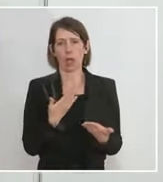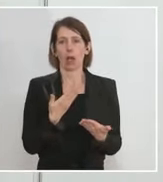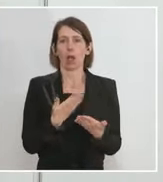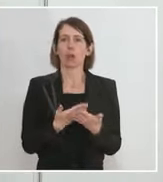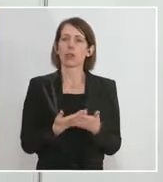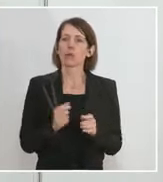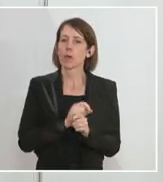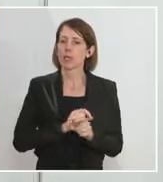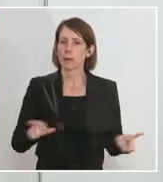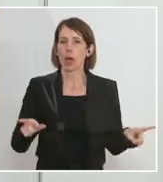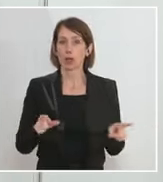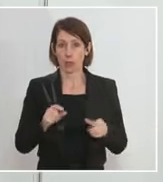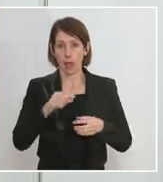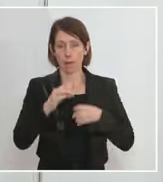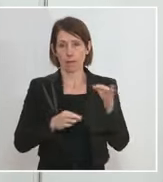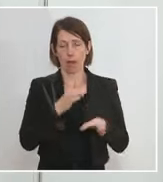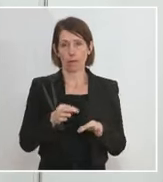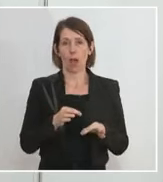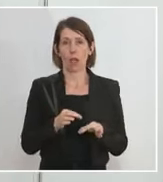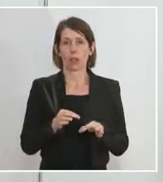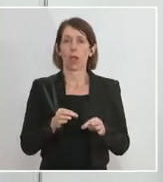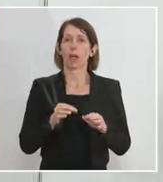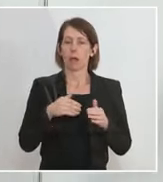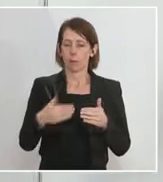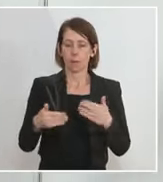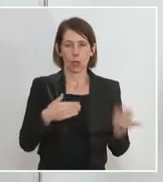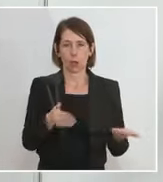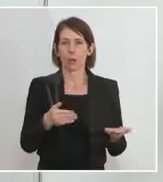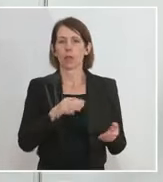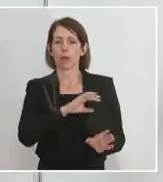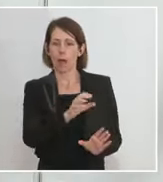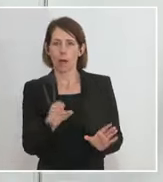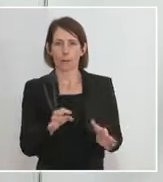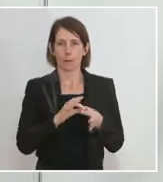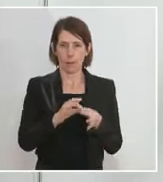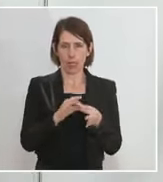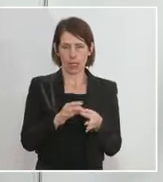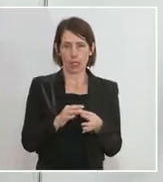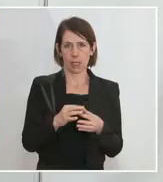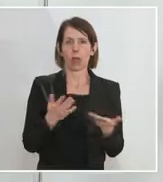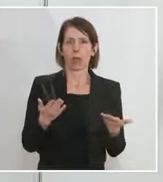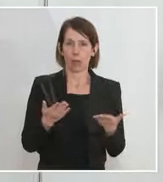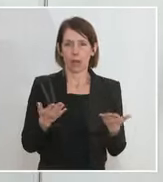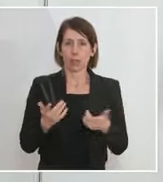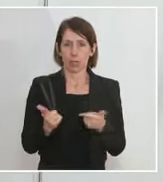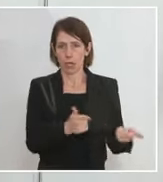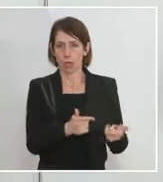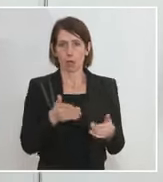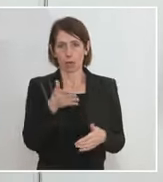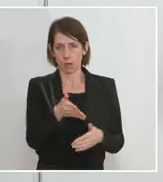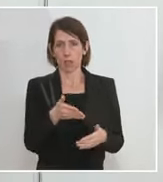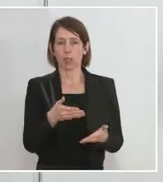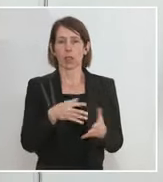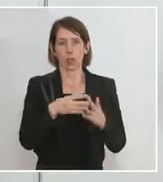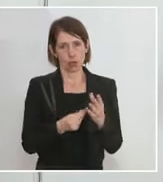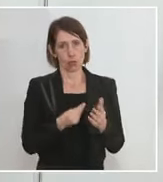Ausschreibverfahren dann auch noch zum Zug kommen, je nach Region und je nachdem, was hier geliefert und geleistet werden